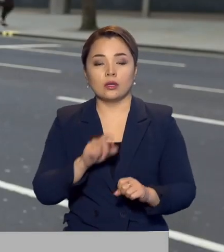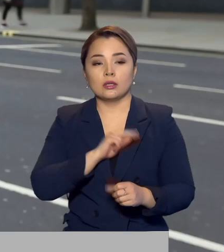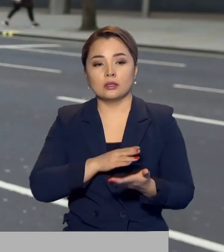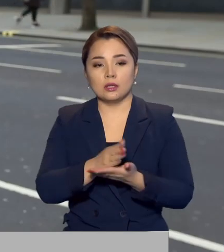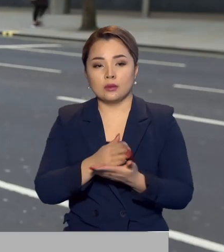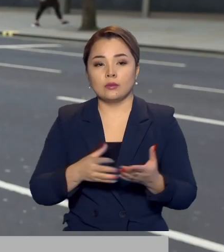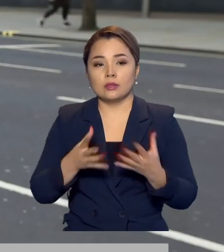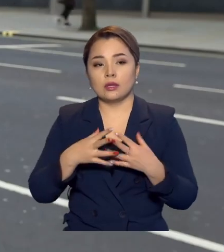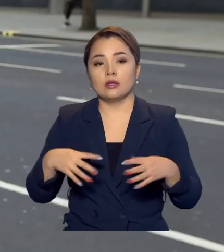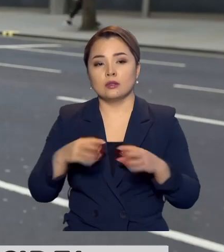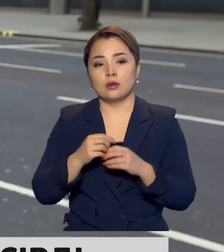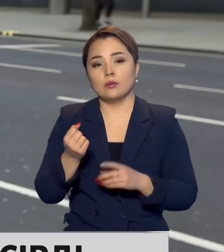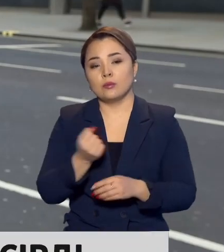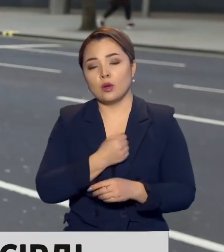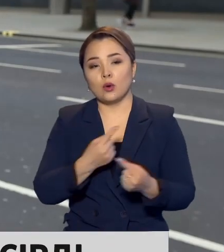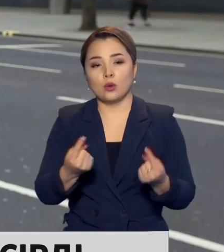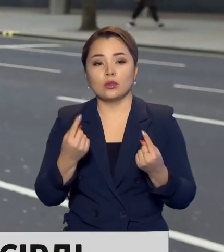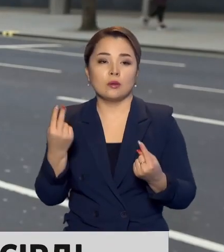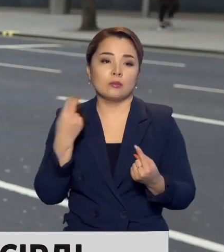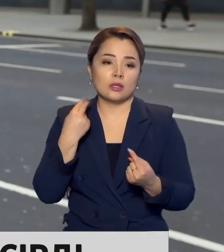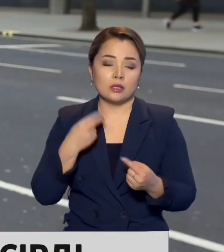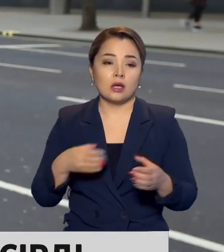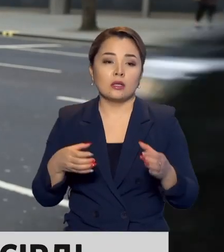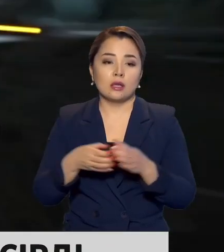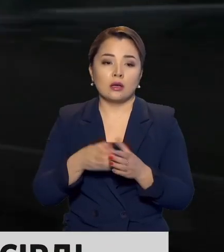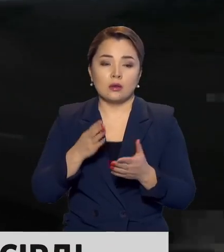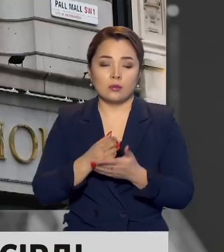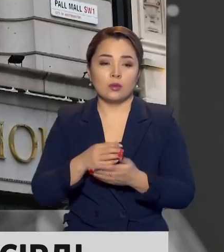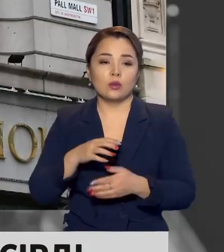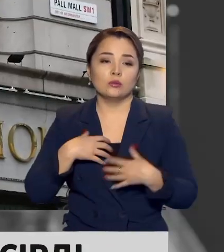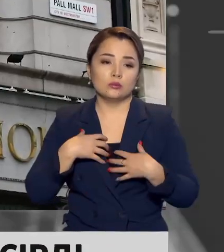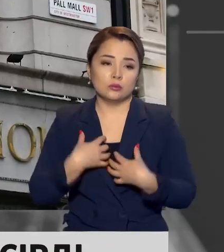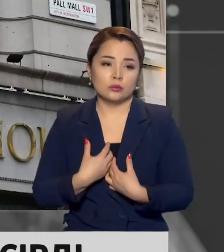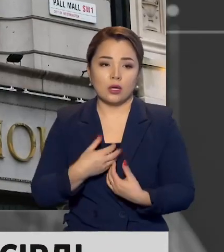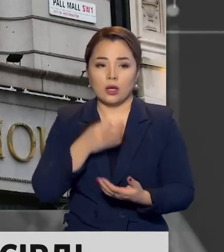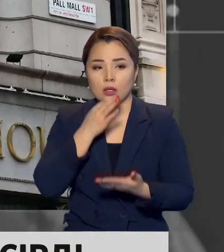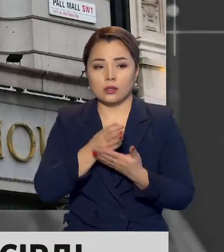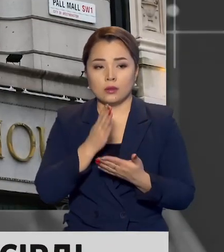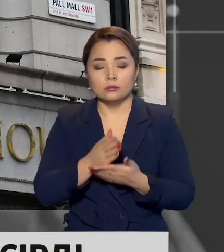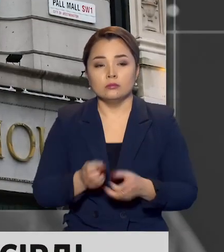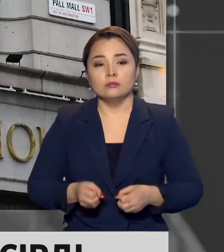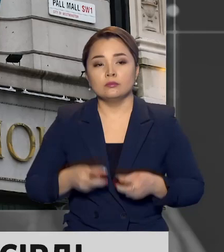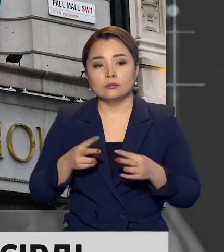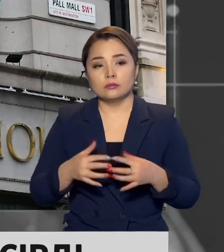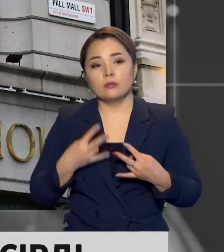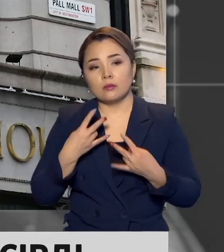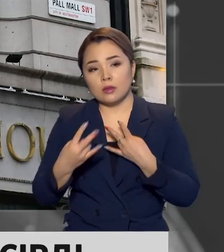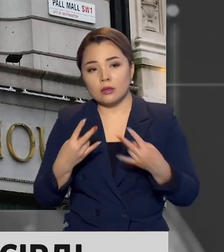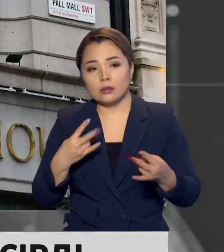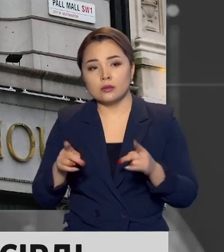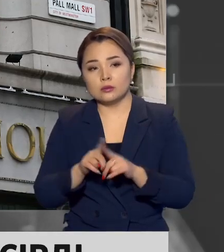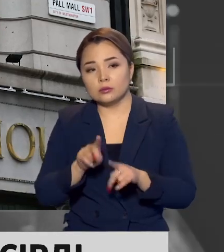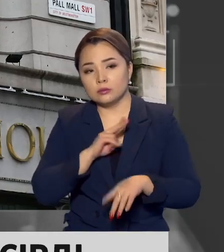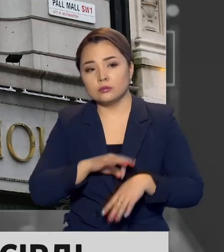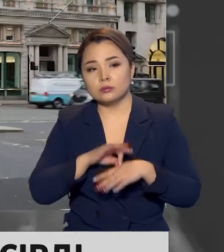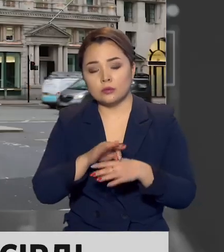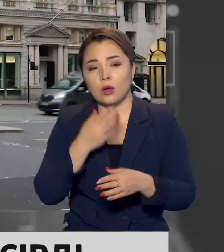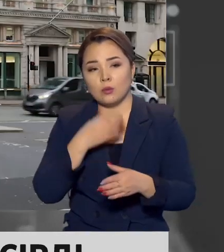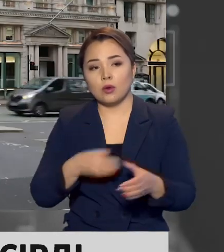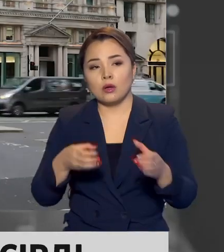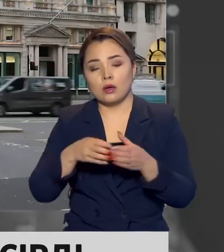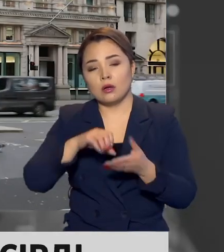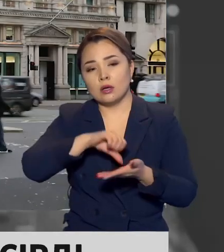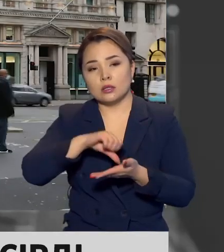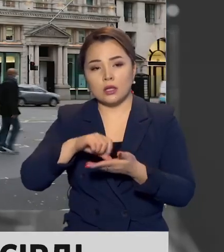ғотпасыларының қайғысына Ұлыбритания жұртшылығыда ұртақтасуда. Олар ланкестікке қарсы жасауып жатқан ұс қимылдар туралы, бұқаралық